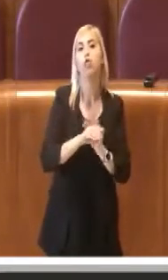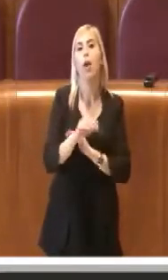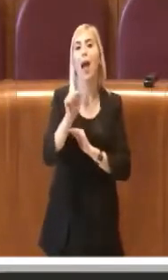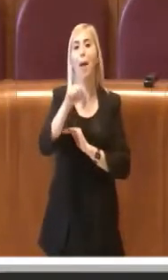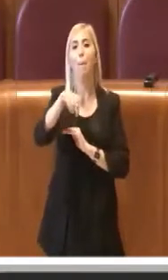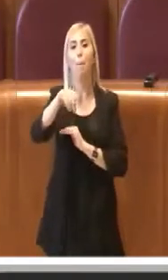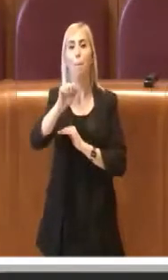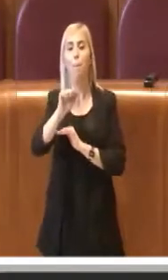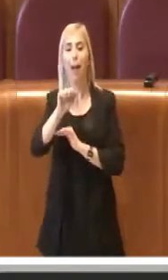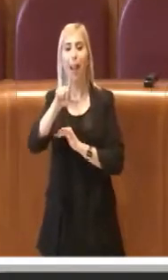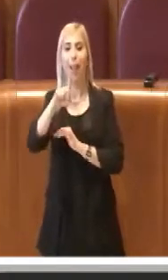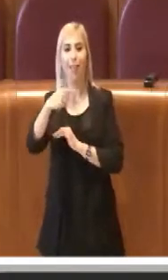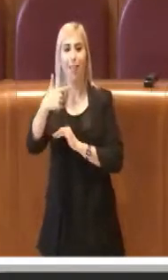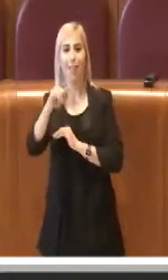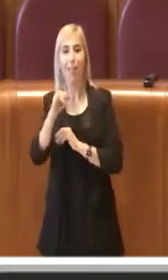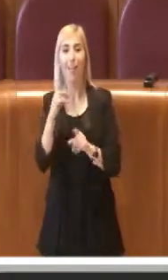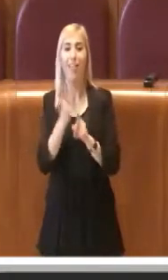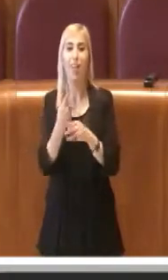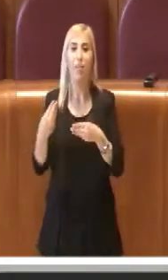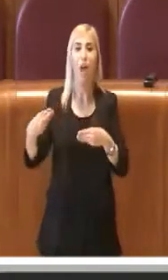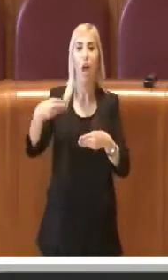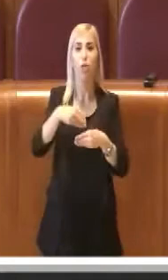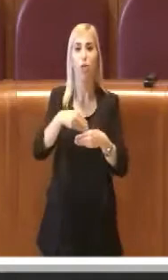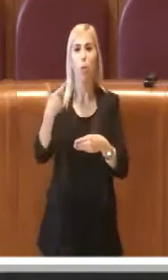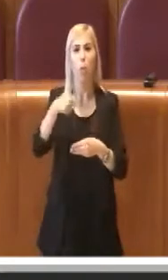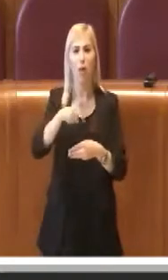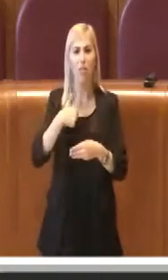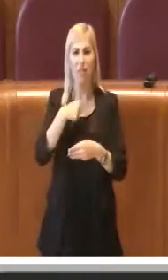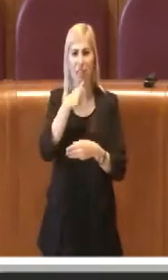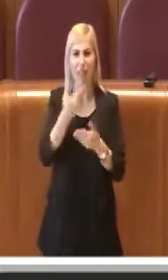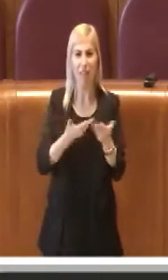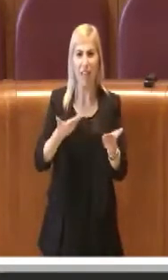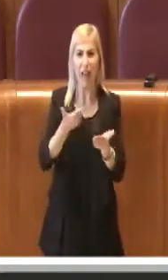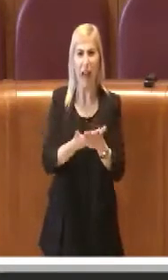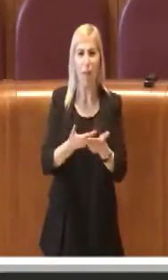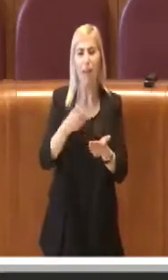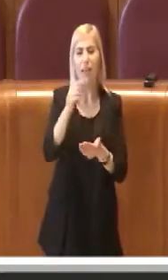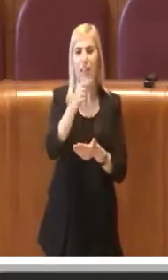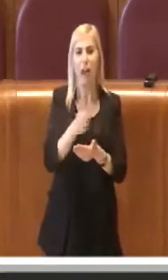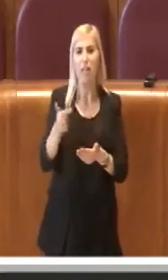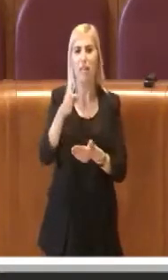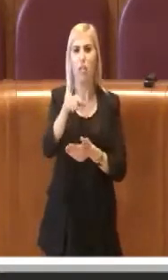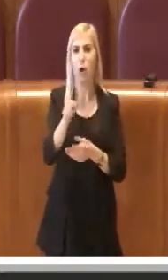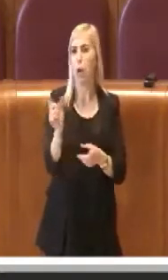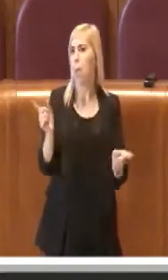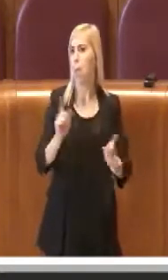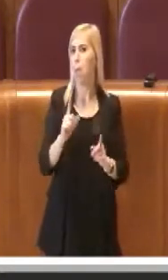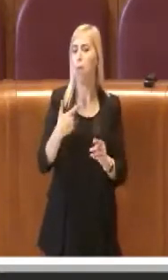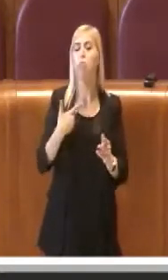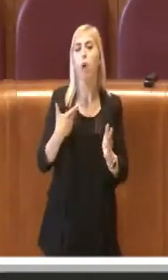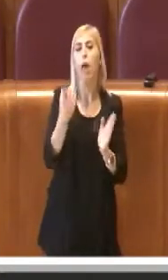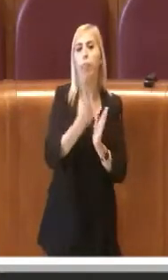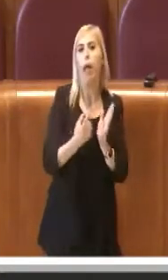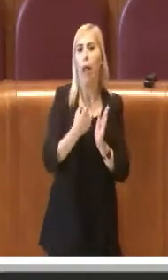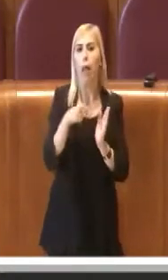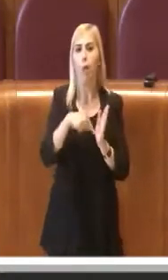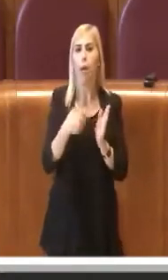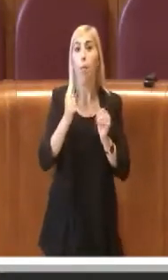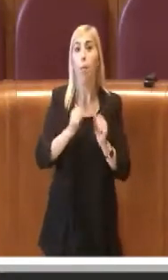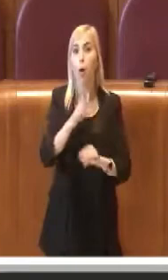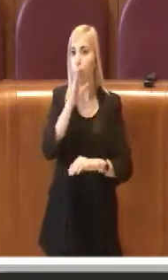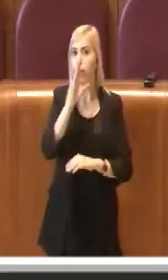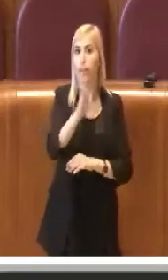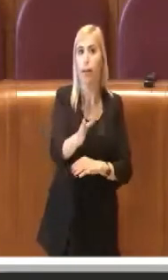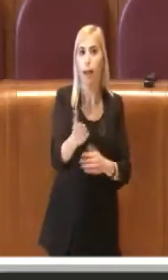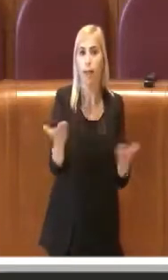esiste, quindi perché fare una delibera transitoria? Perché fare una delibera che può essere applicata solo in